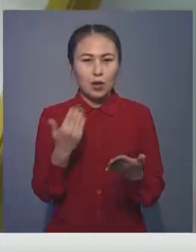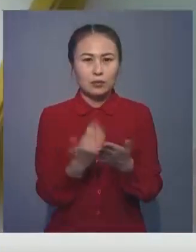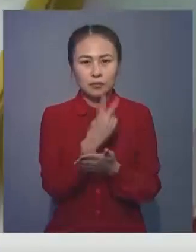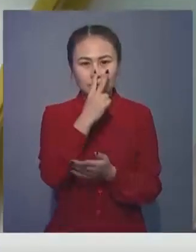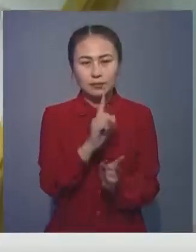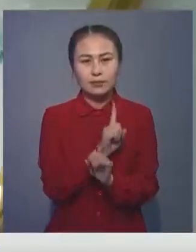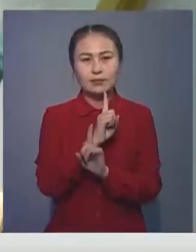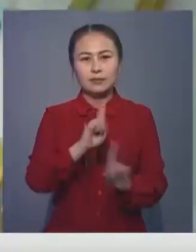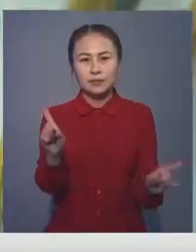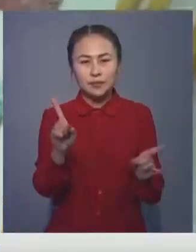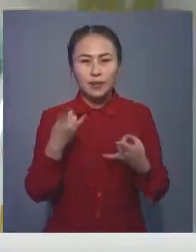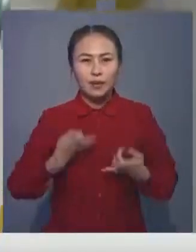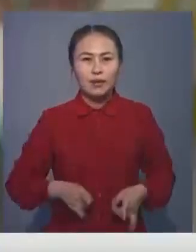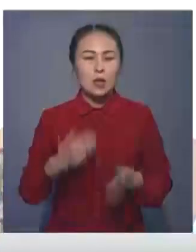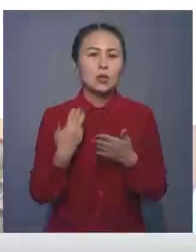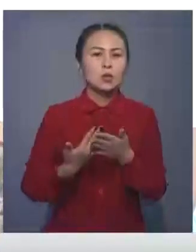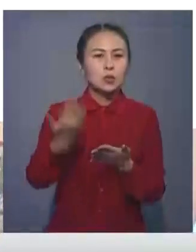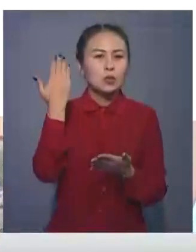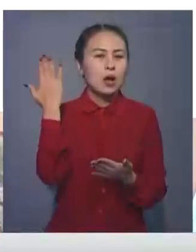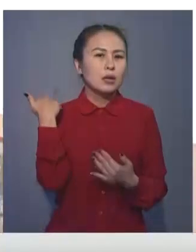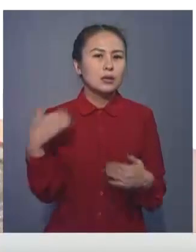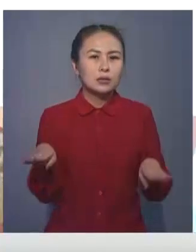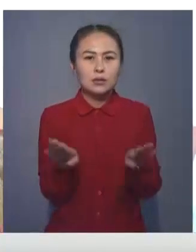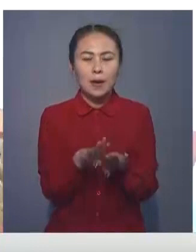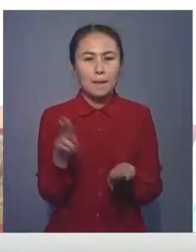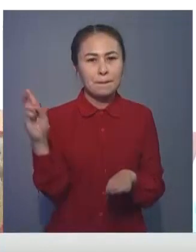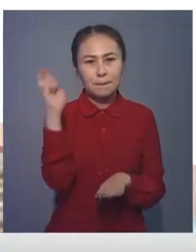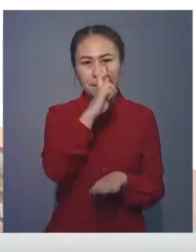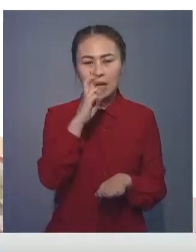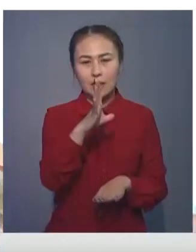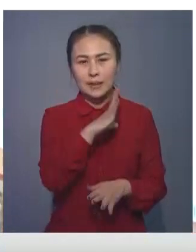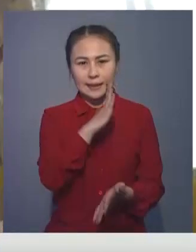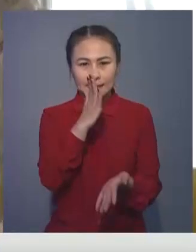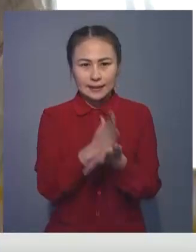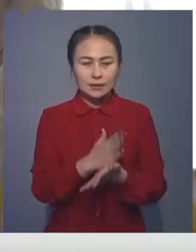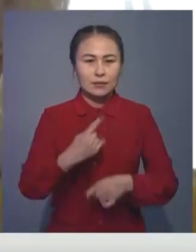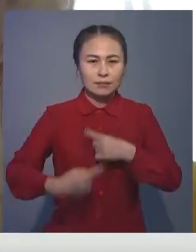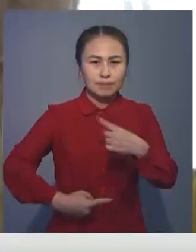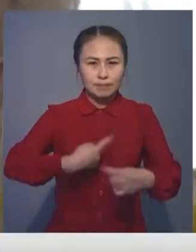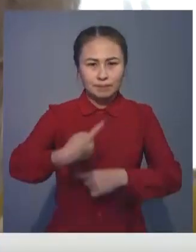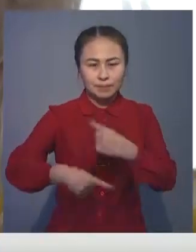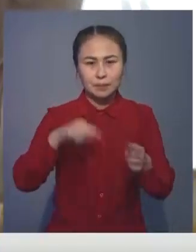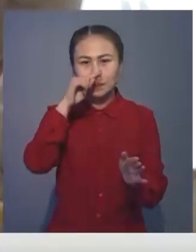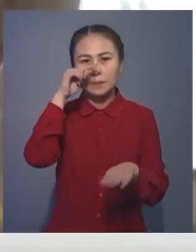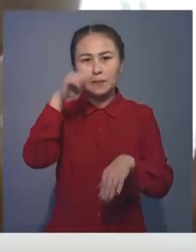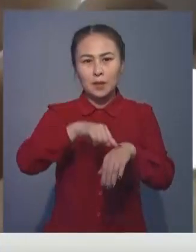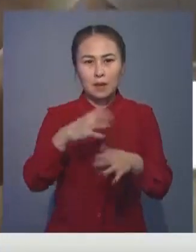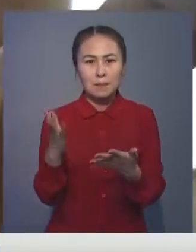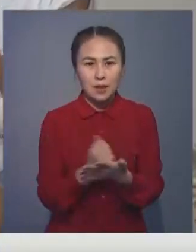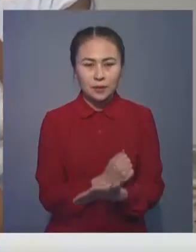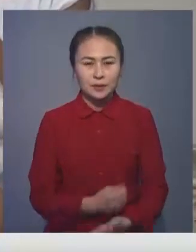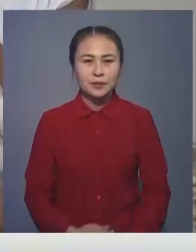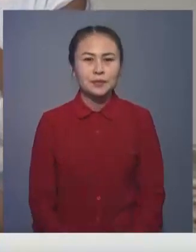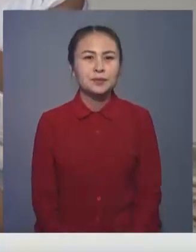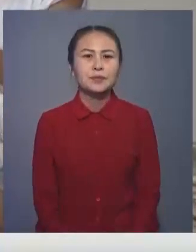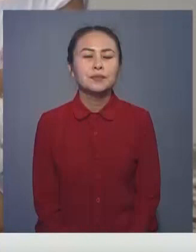болмаған. Өйткені бұған дейін қоларын жақымдарында ағы адамдар туылған көрінедім. Тұқым қолайтын керекшелік бұл отбасының тек